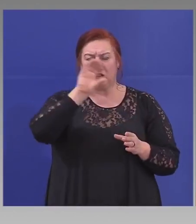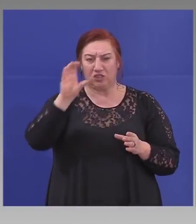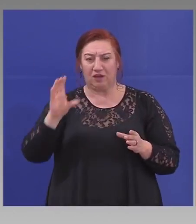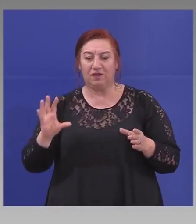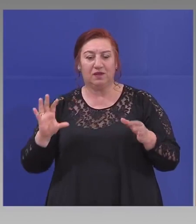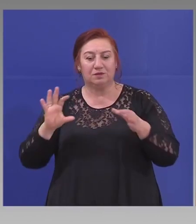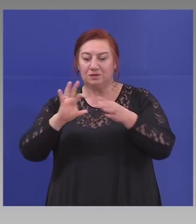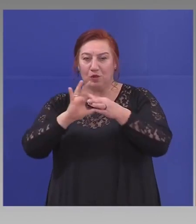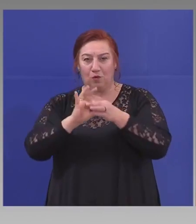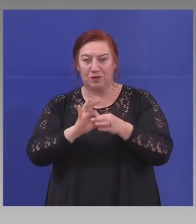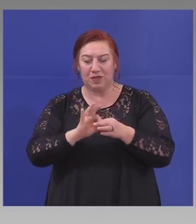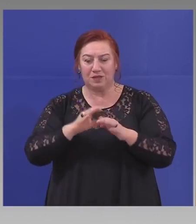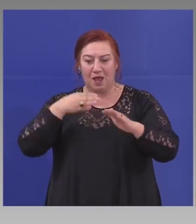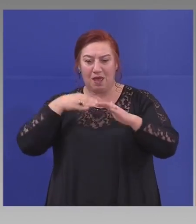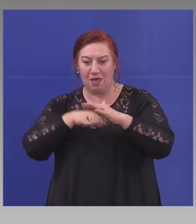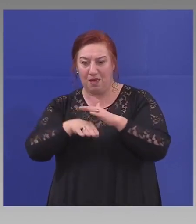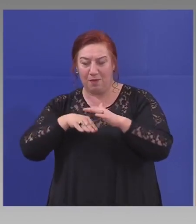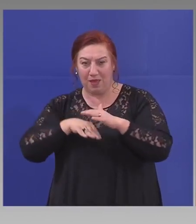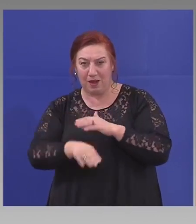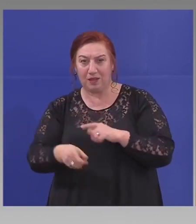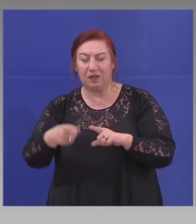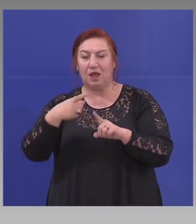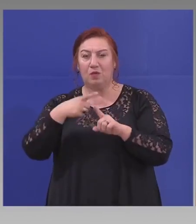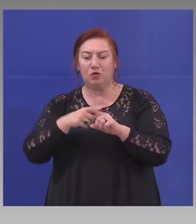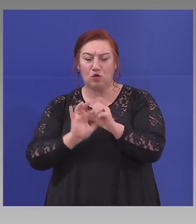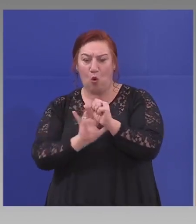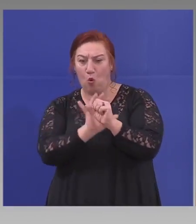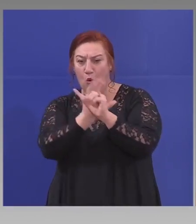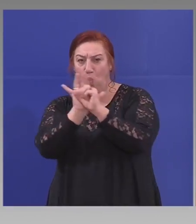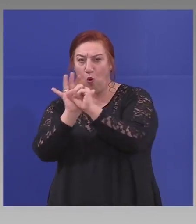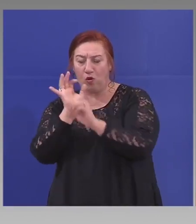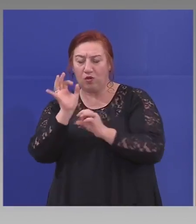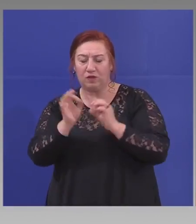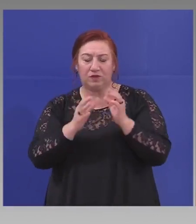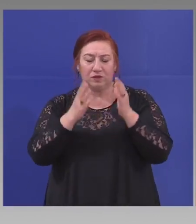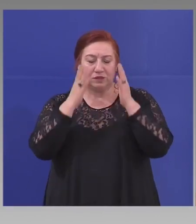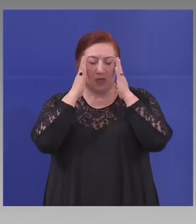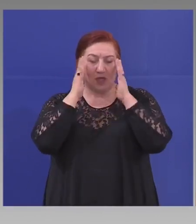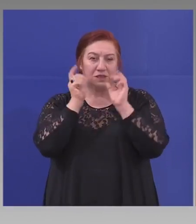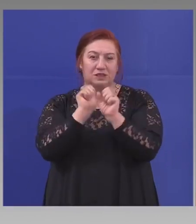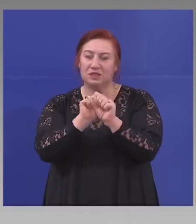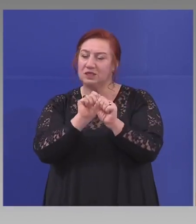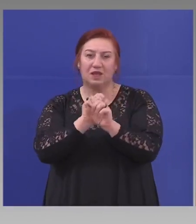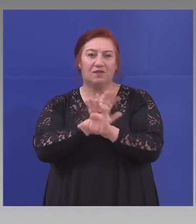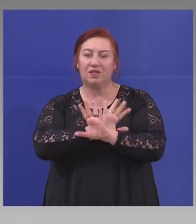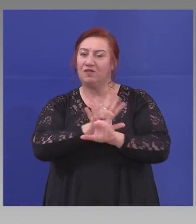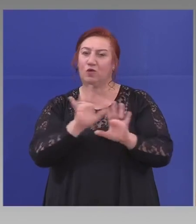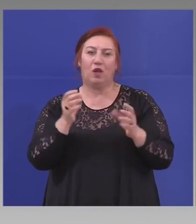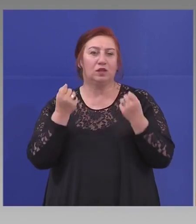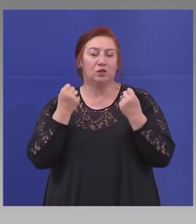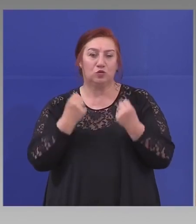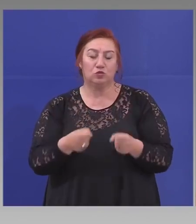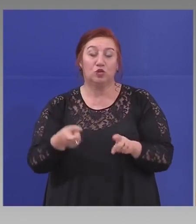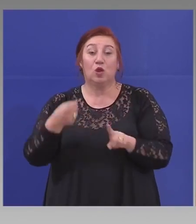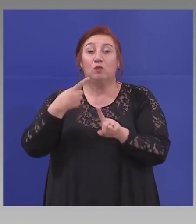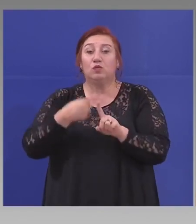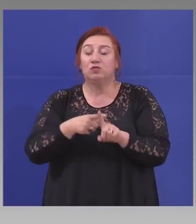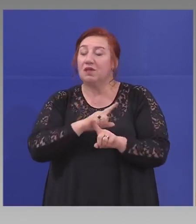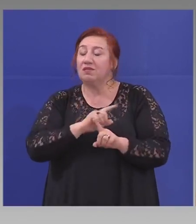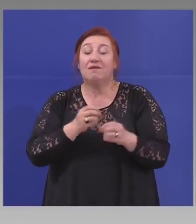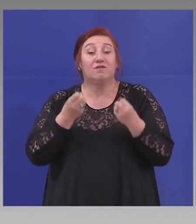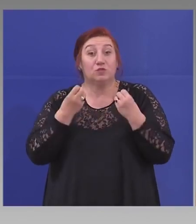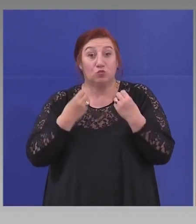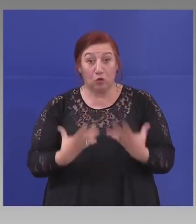мигранти и коронавирус просто създава невероятно трудности и невъзможност да се